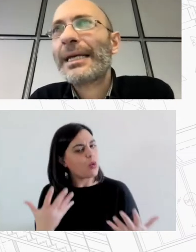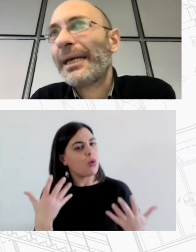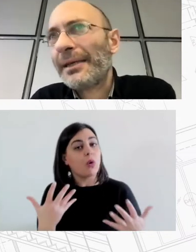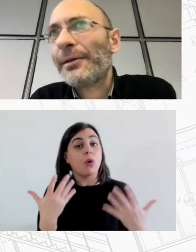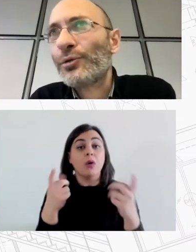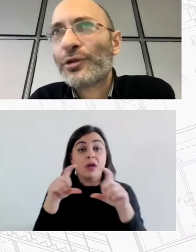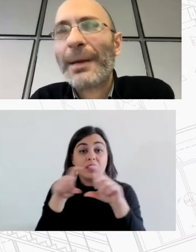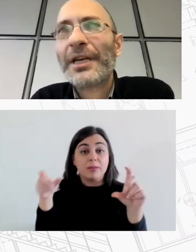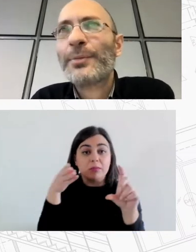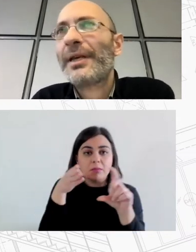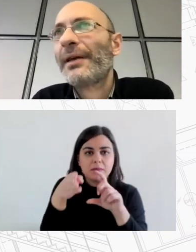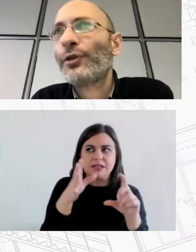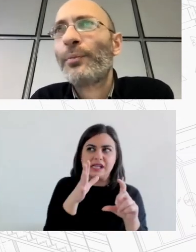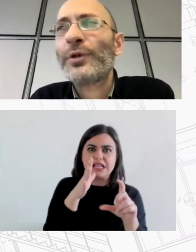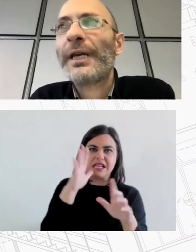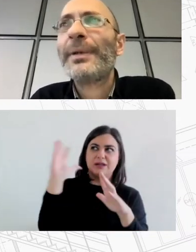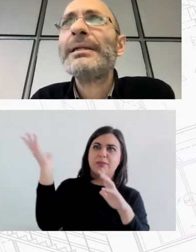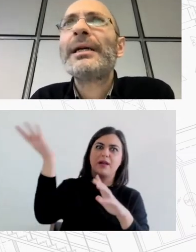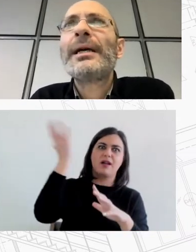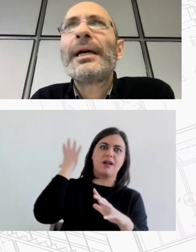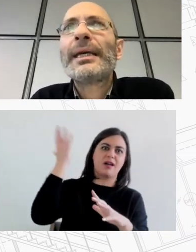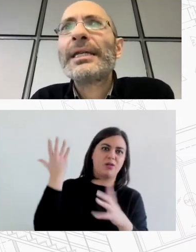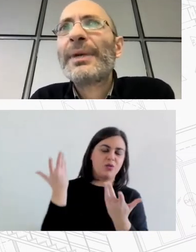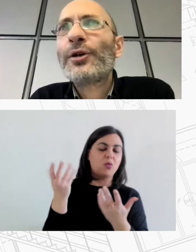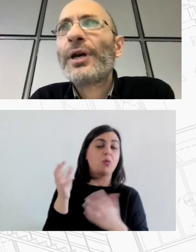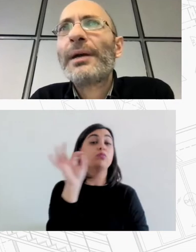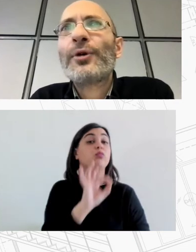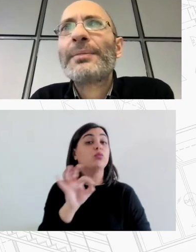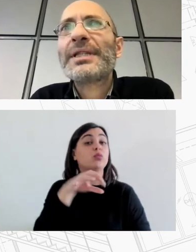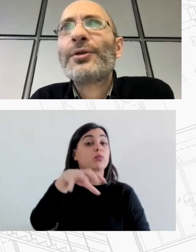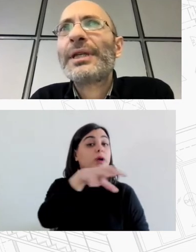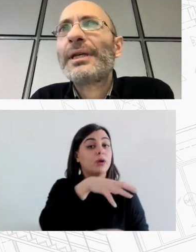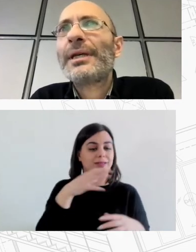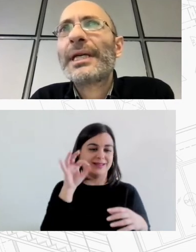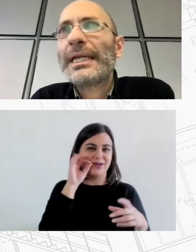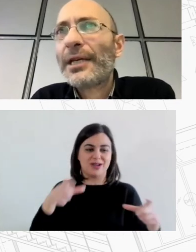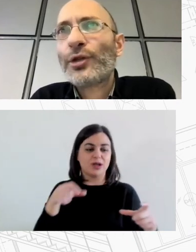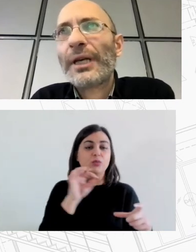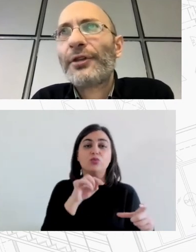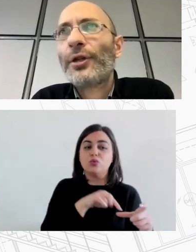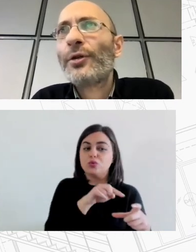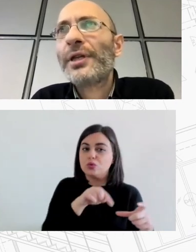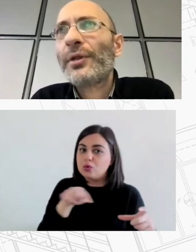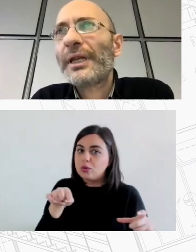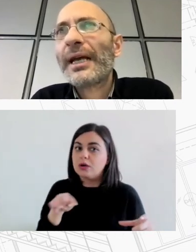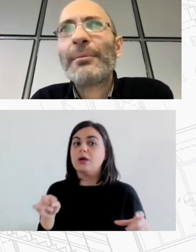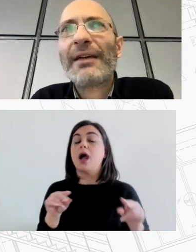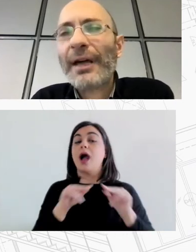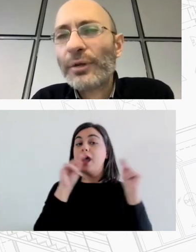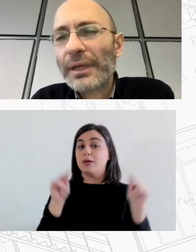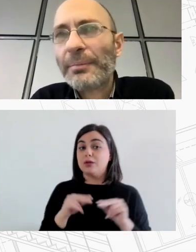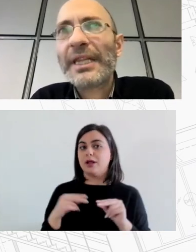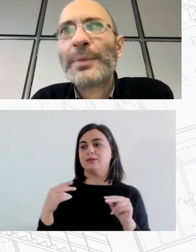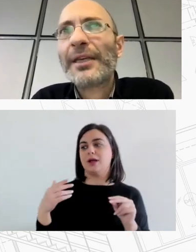νοικιάς αλλά και τι είδους διαμερίσμα θα είναι αυτό που και λοιπά και είναι σημαντικό να υπογραμμιστεί ότι οι εξελίξεις των τελευταίων ετών τείνουν δυνητικά να